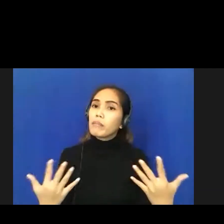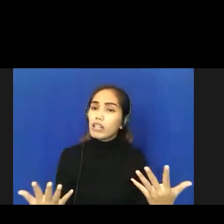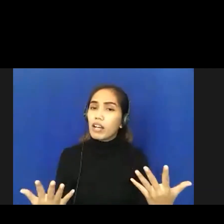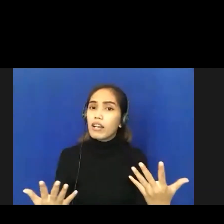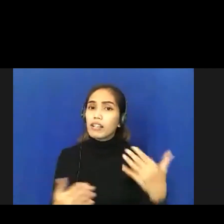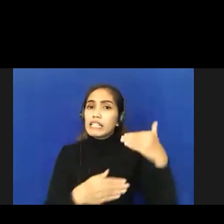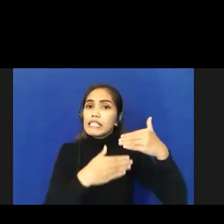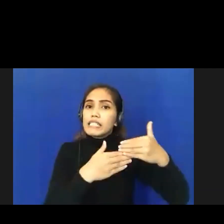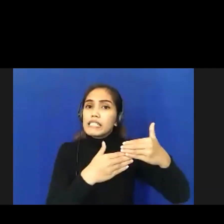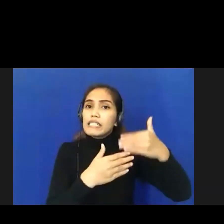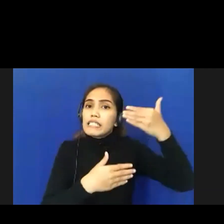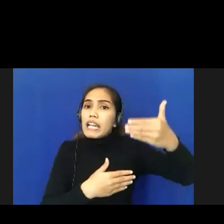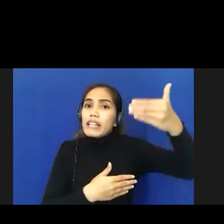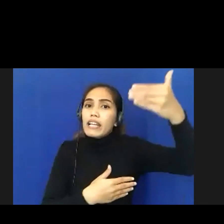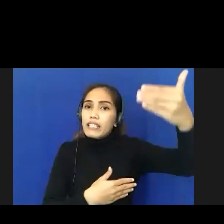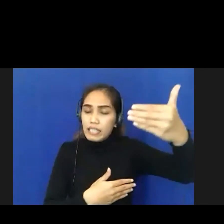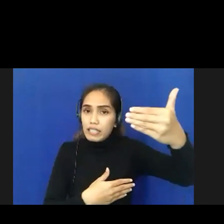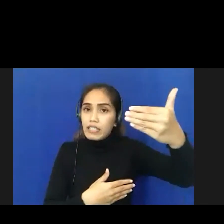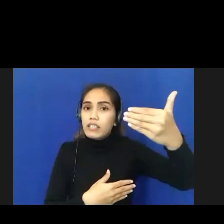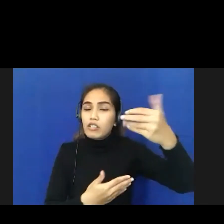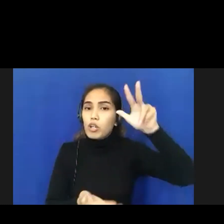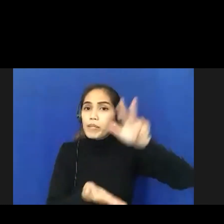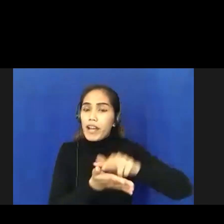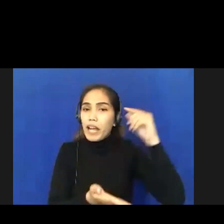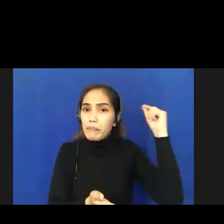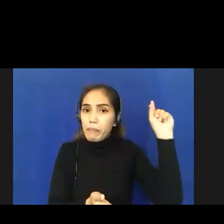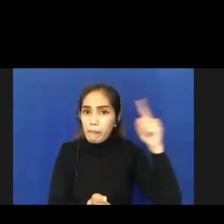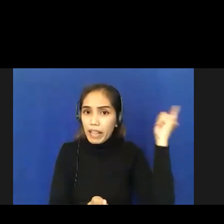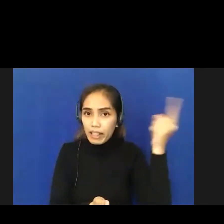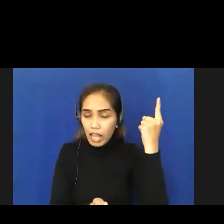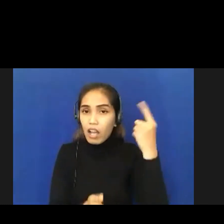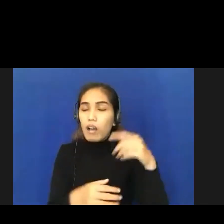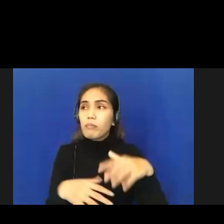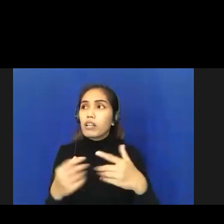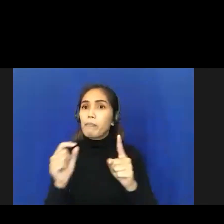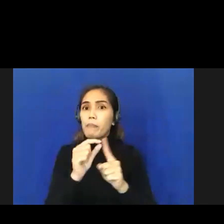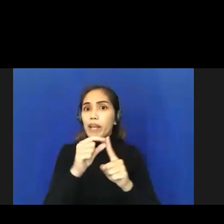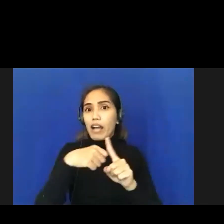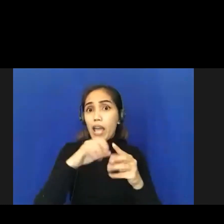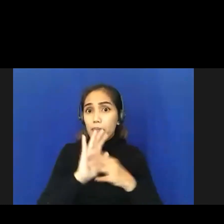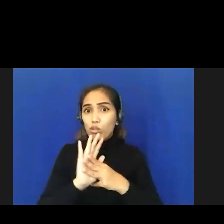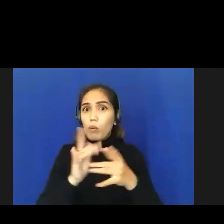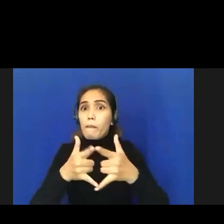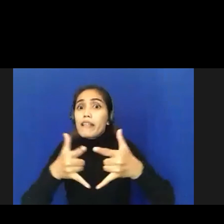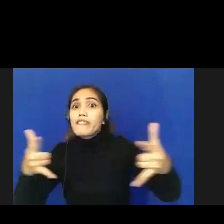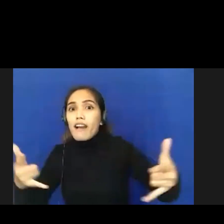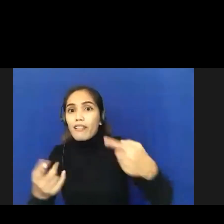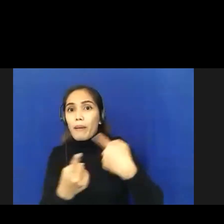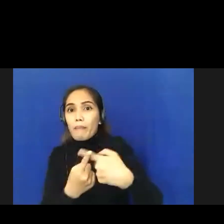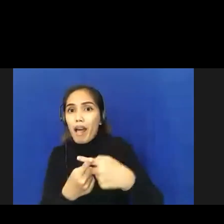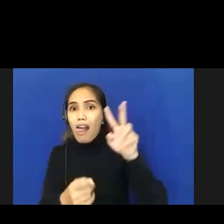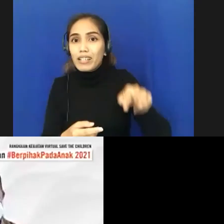strategi atau kebijakan pemerintah daerah apabila PPKM yang diberlakukan ini kemudian diperpanjang Pak